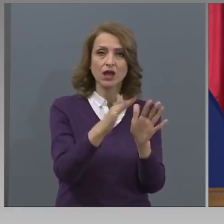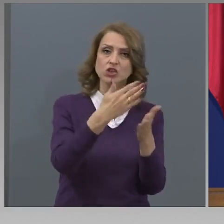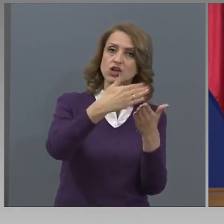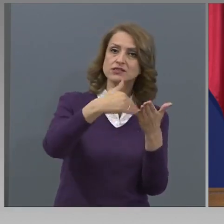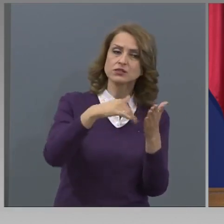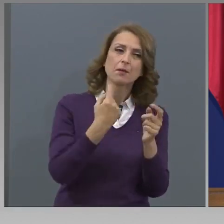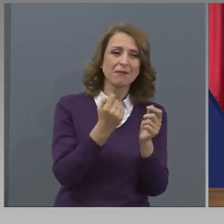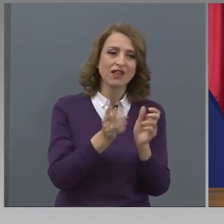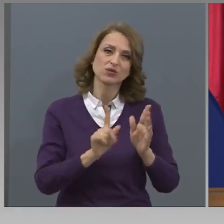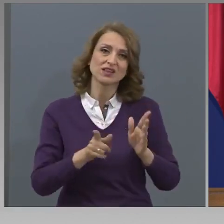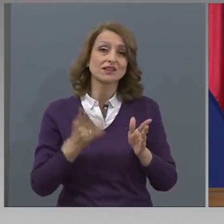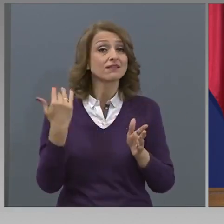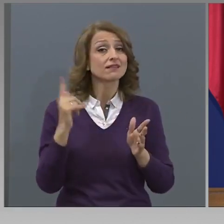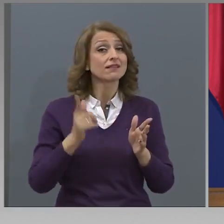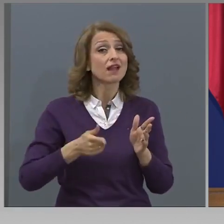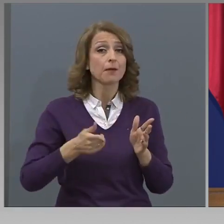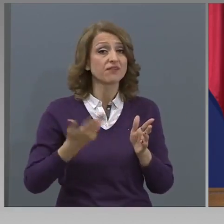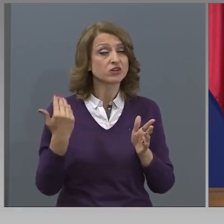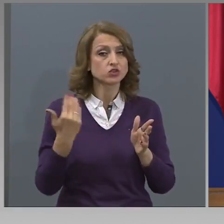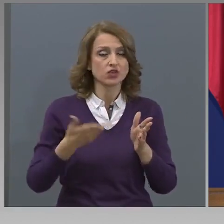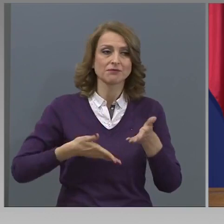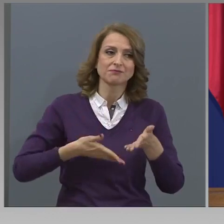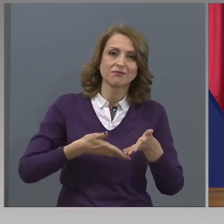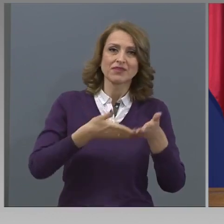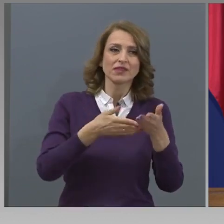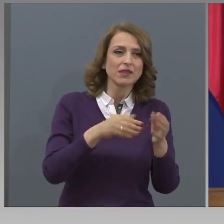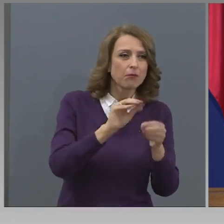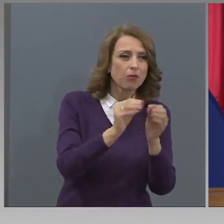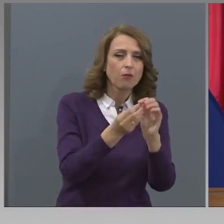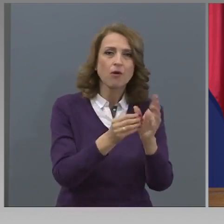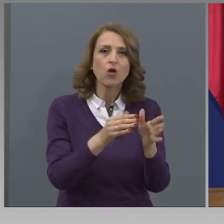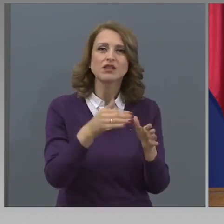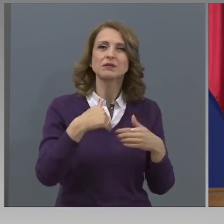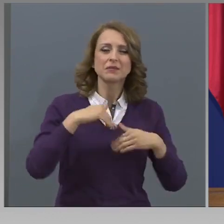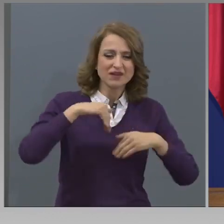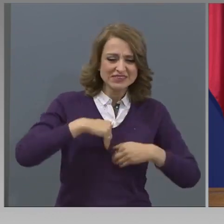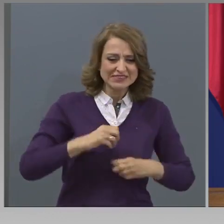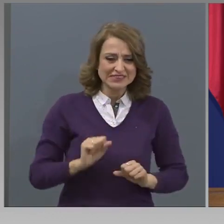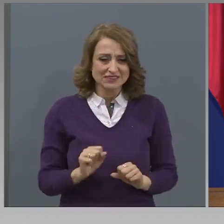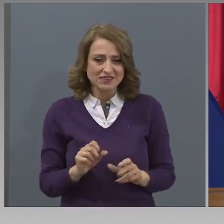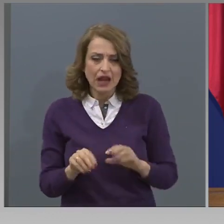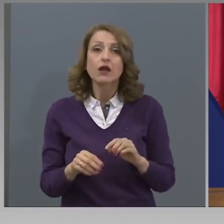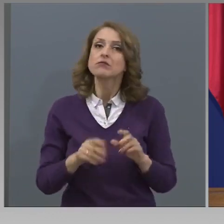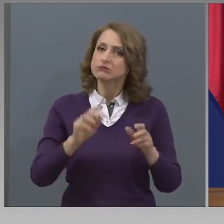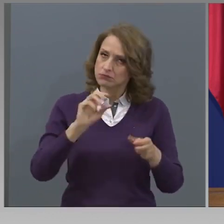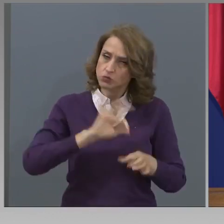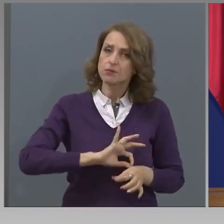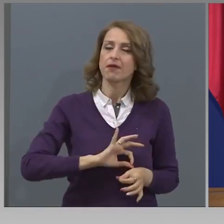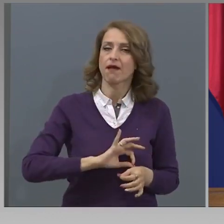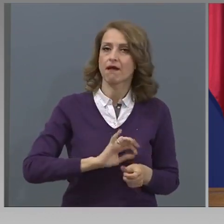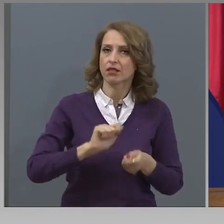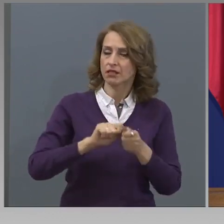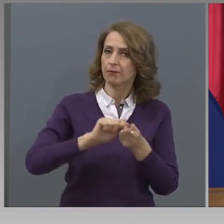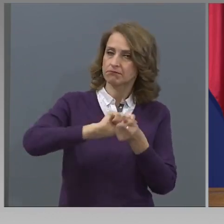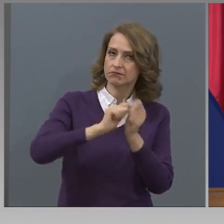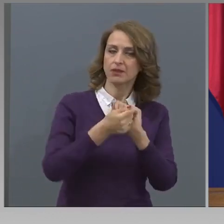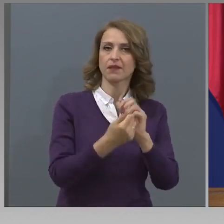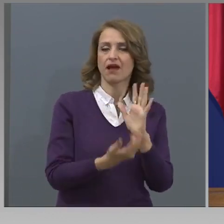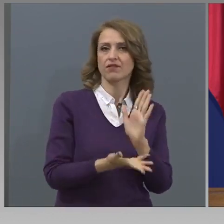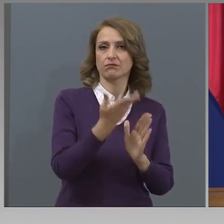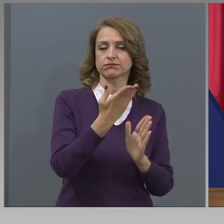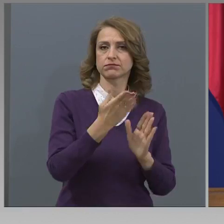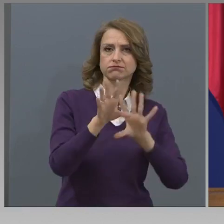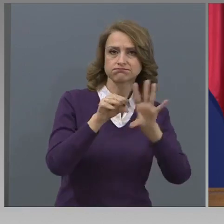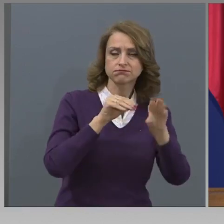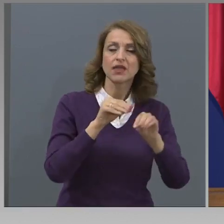На тях им трябваше просто ситуация, за да преодолеят вътрешните си задръжки, страхът си. Те го направиха. Трета